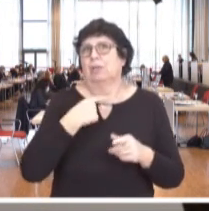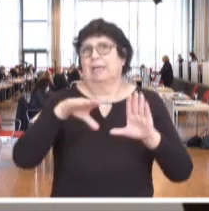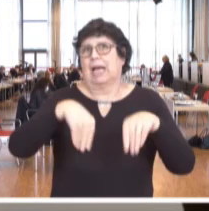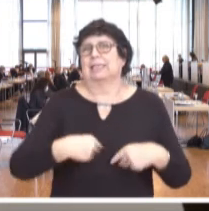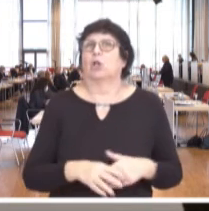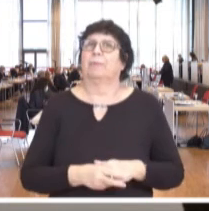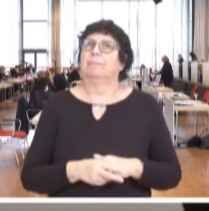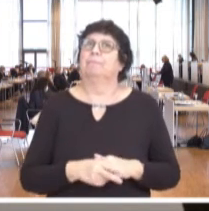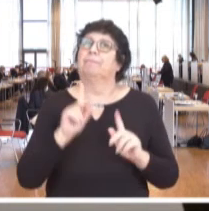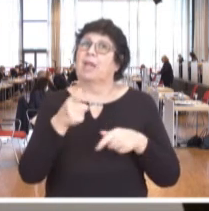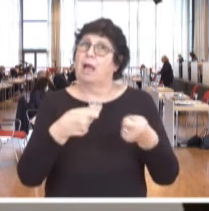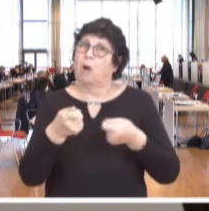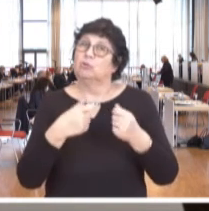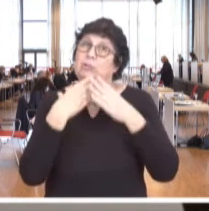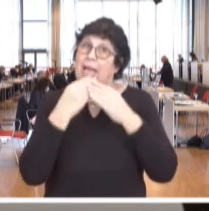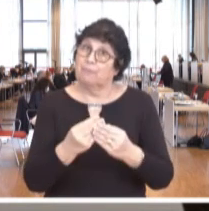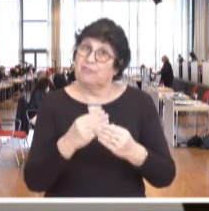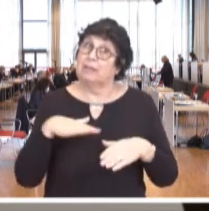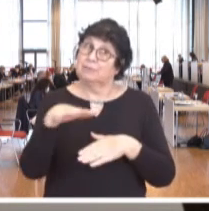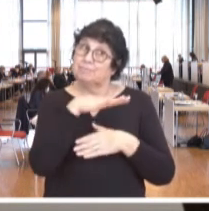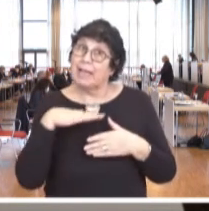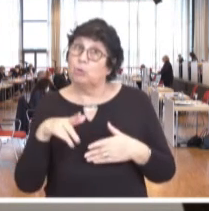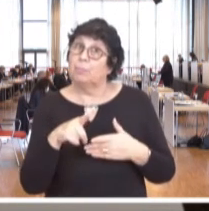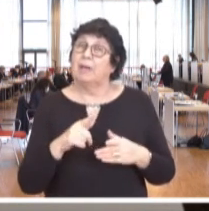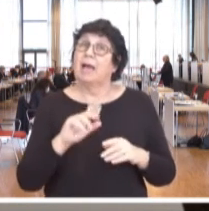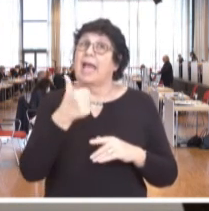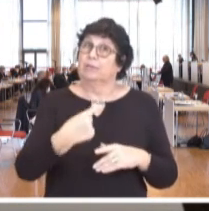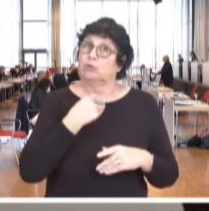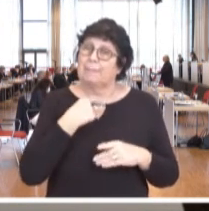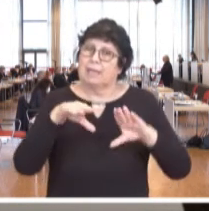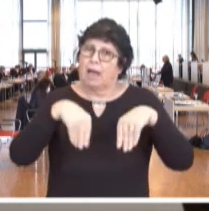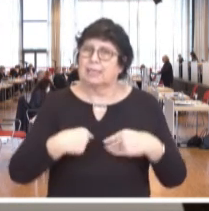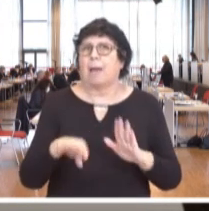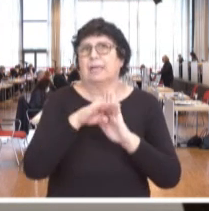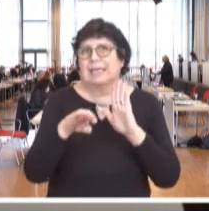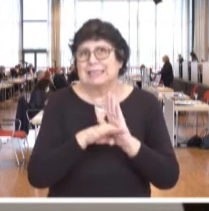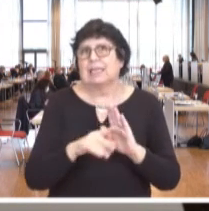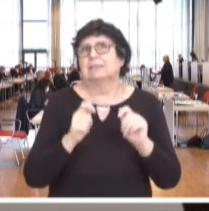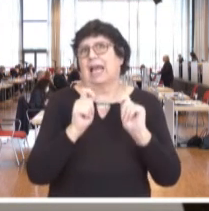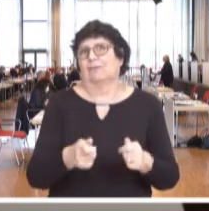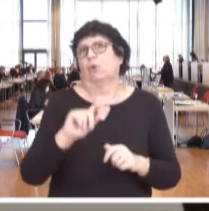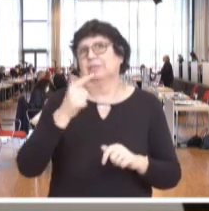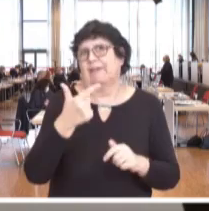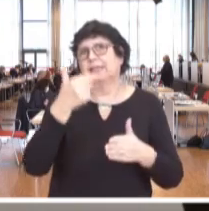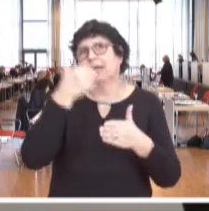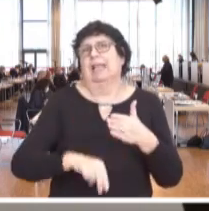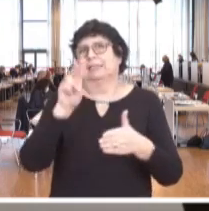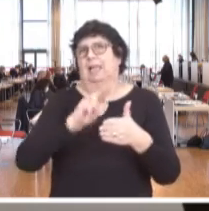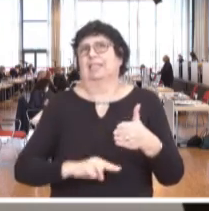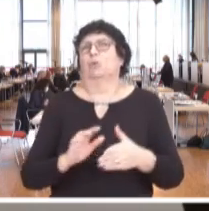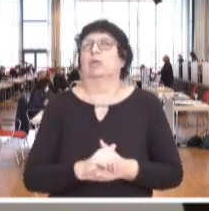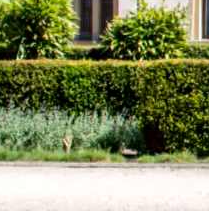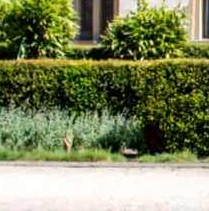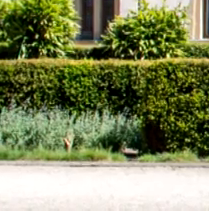angenommen. Der Ausschuss empfiehlt dem Plenum einstimmig die Annahme des Gesetzentwurfs in zweiter und letzter